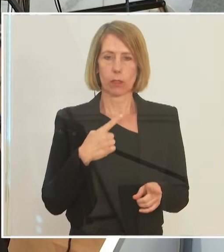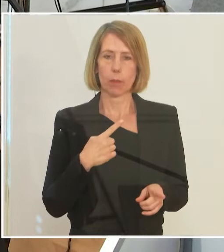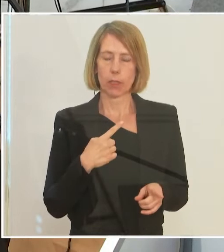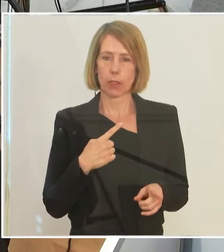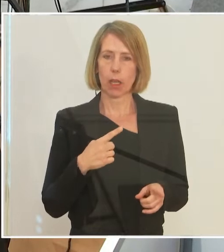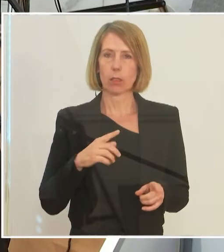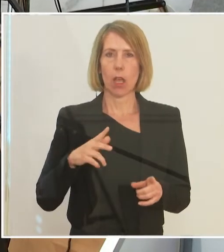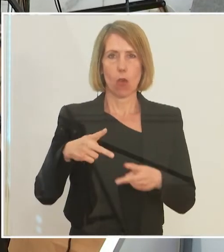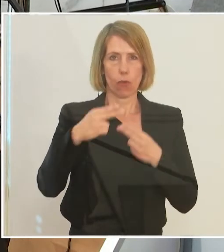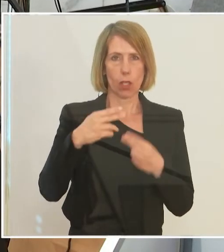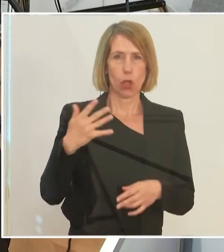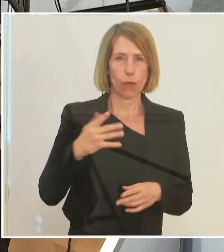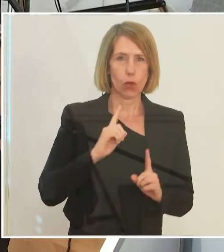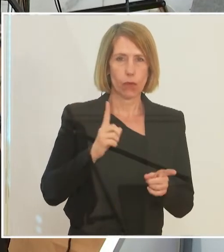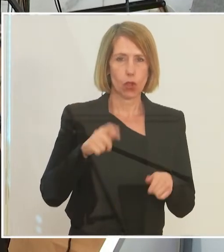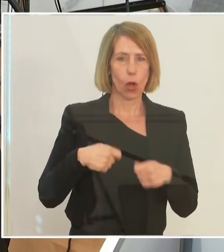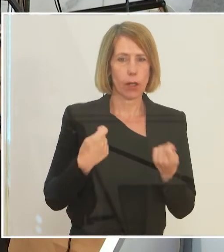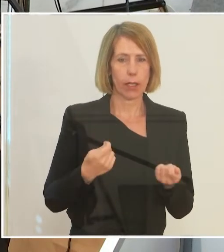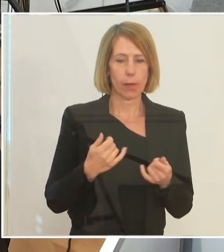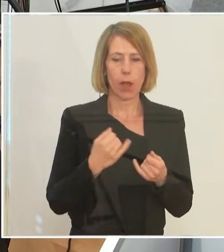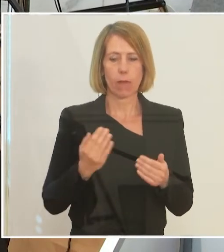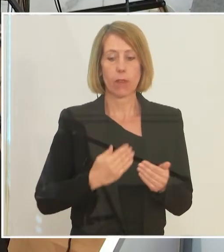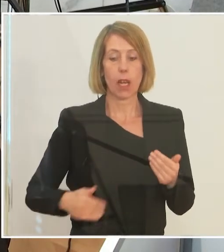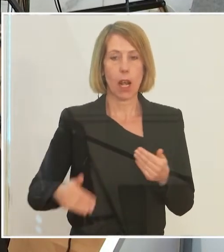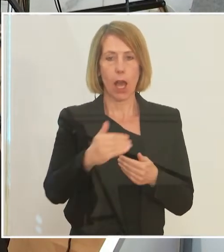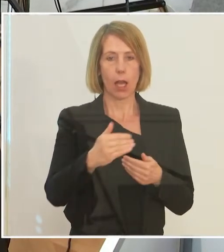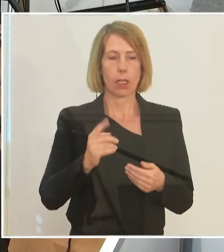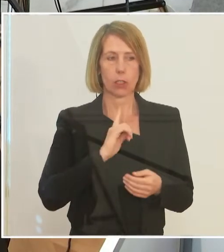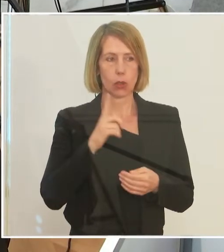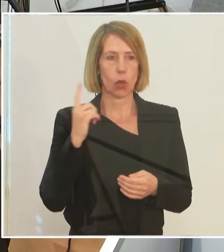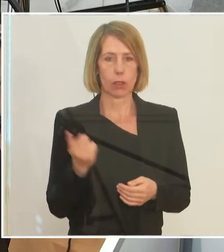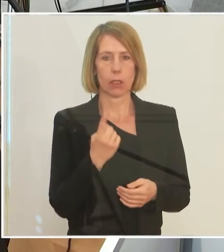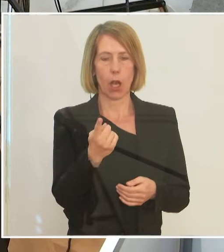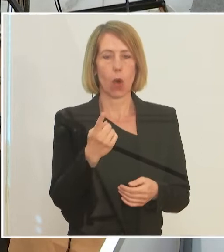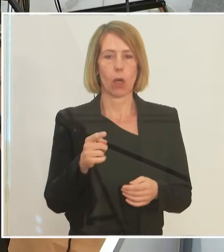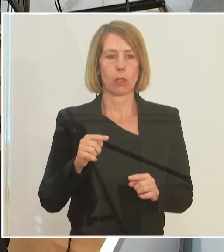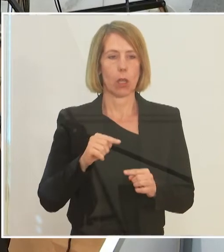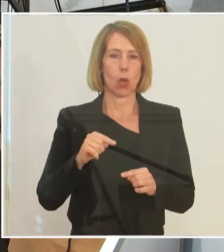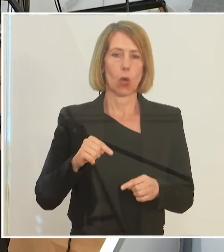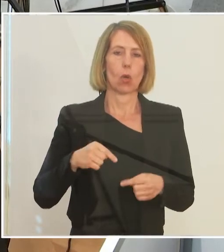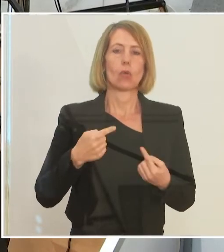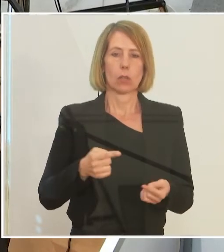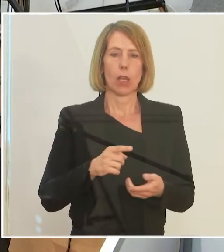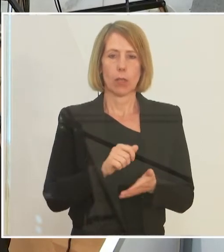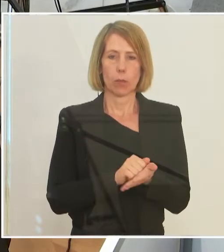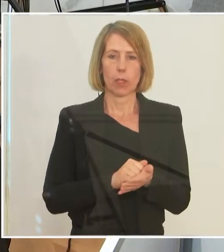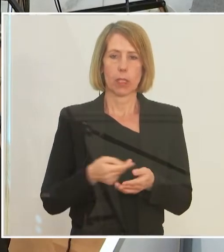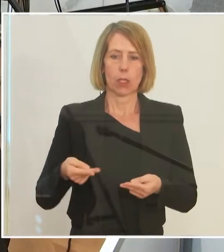geben. Wie lang soll die dann andauern und bis wann kommt dann quasi das Post-Corona-Kurzarbeitsmodell?